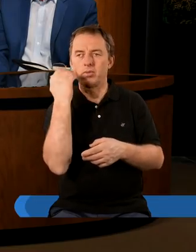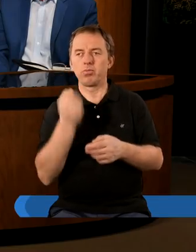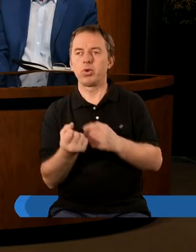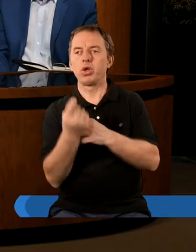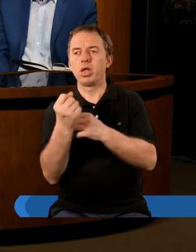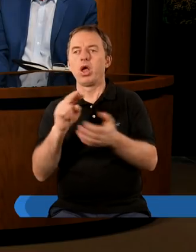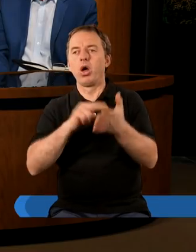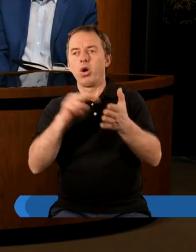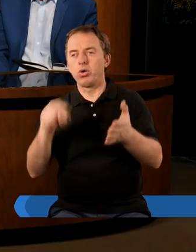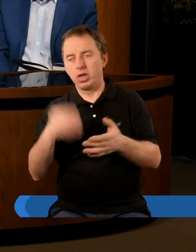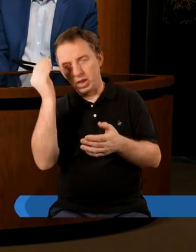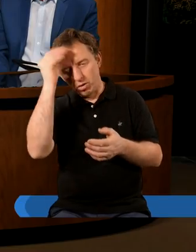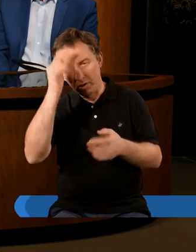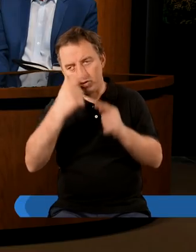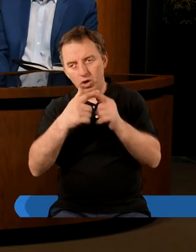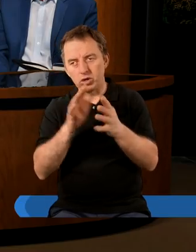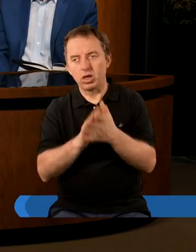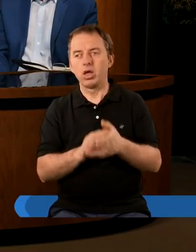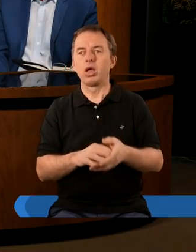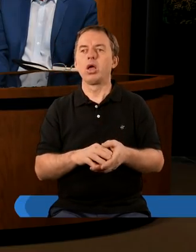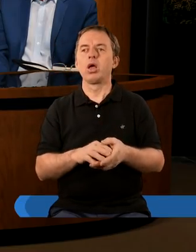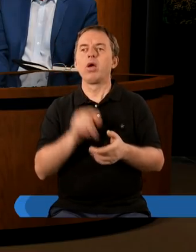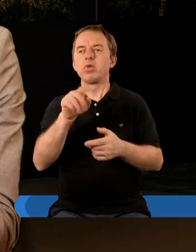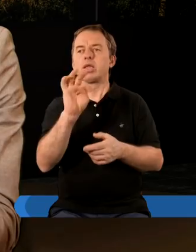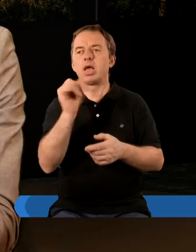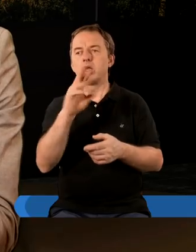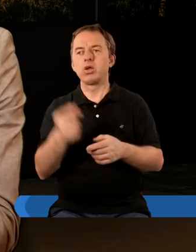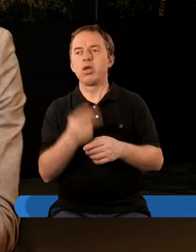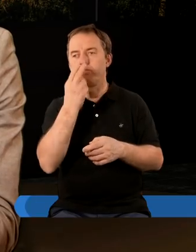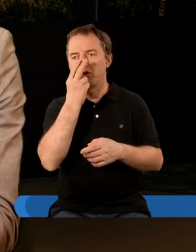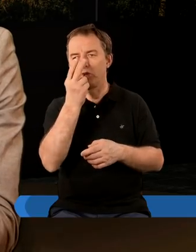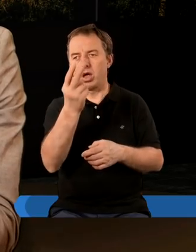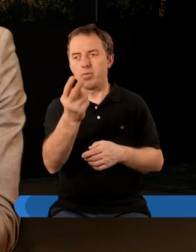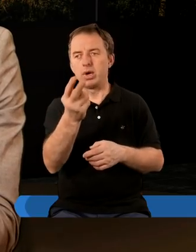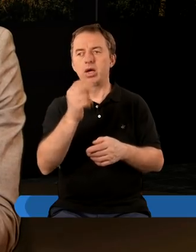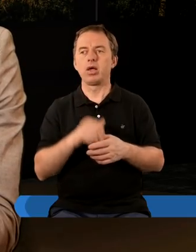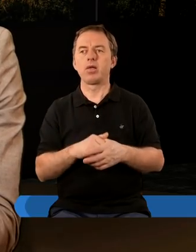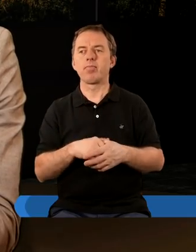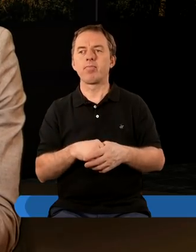pojawiały się jakieś odstępcze doktryny w kościele, a w zborze w teatyrze już widzimy